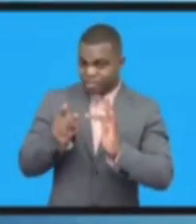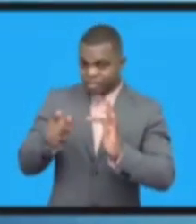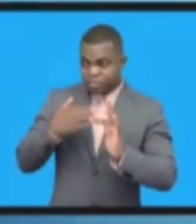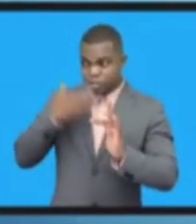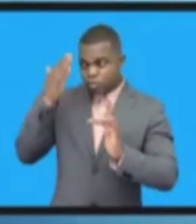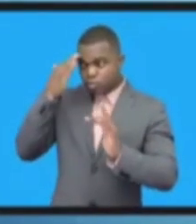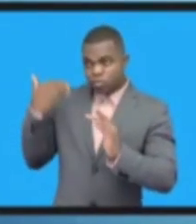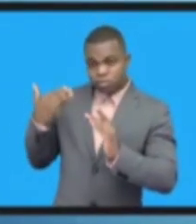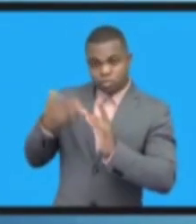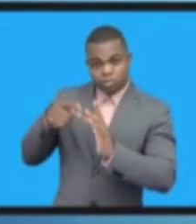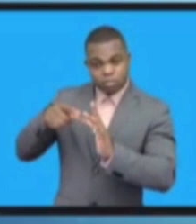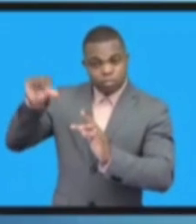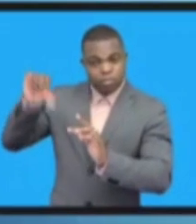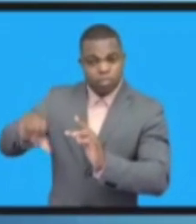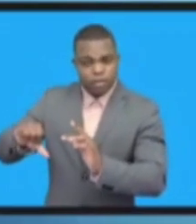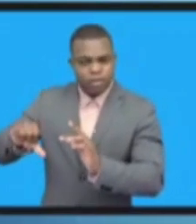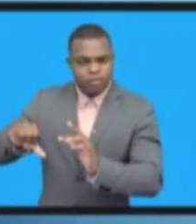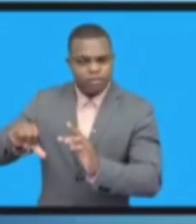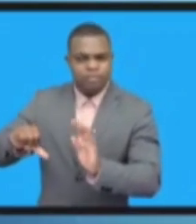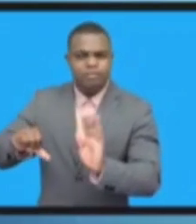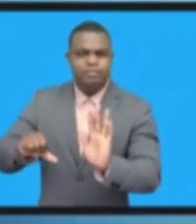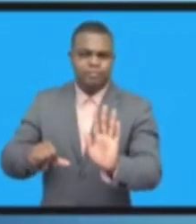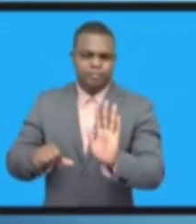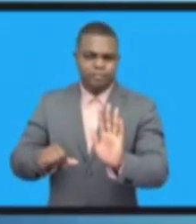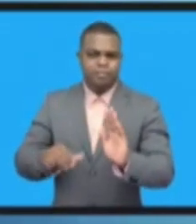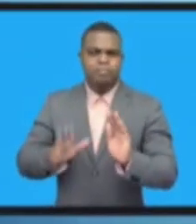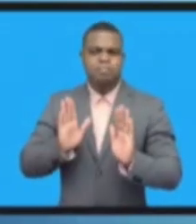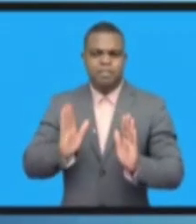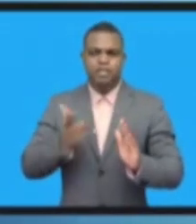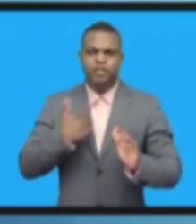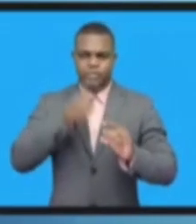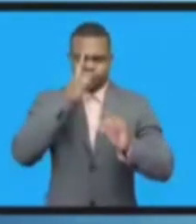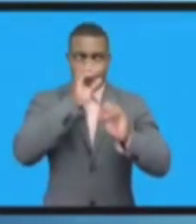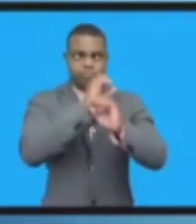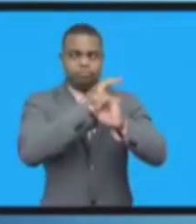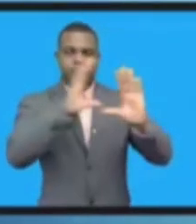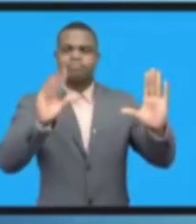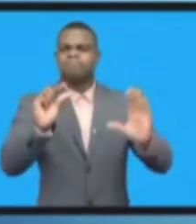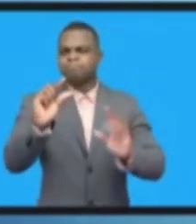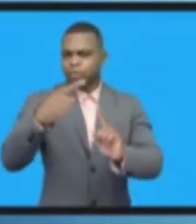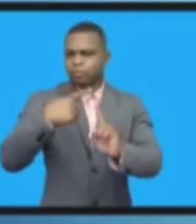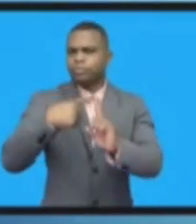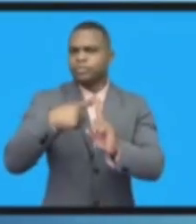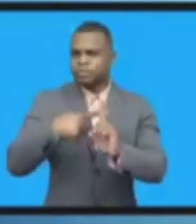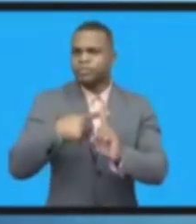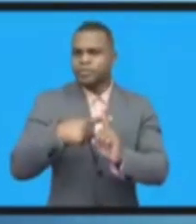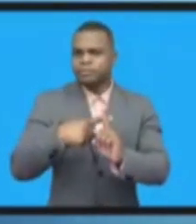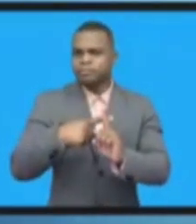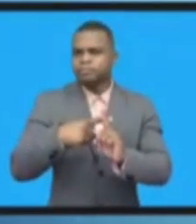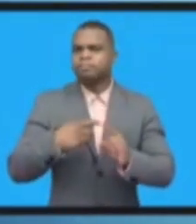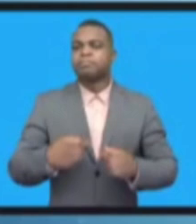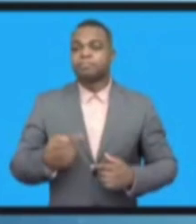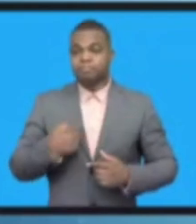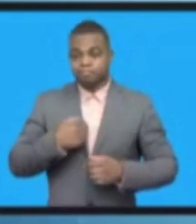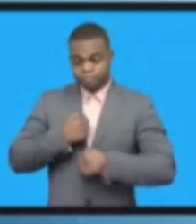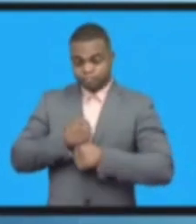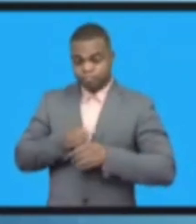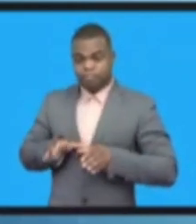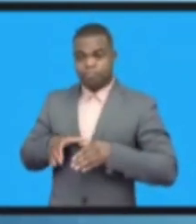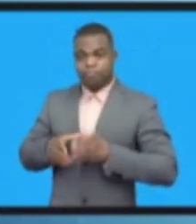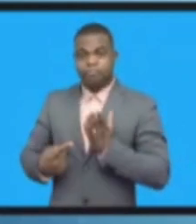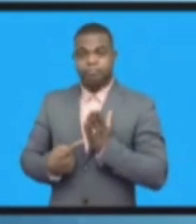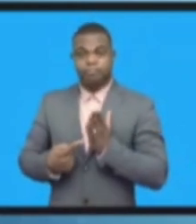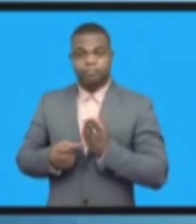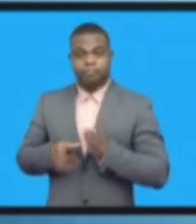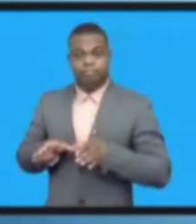картинку. И прежде всего, да, я сейчас очень технические вещи буду говорить, но прежде всего добро пожаловать в